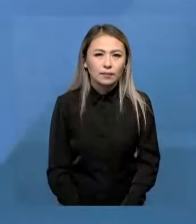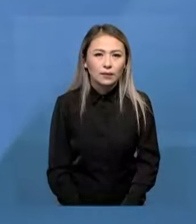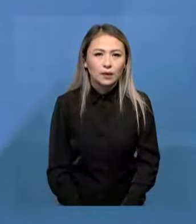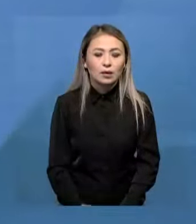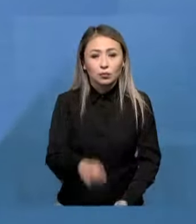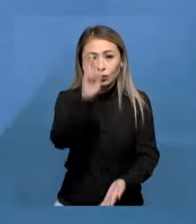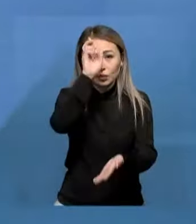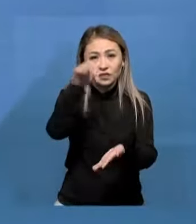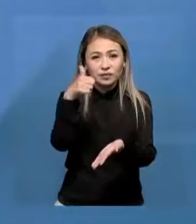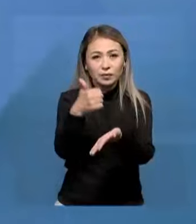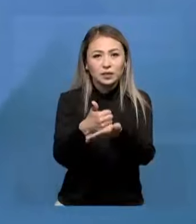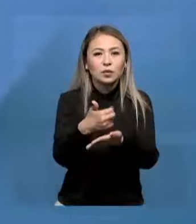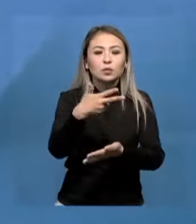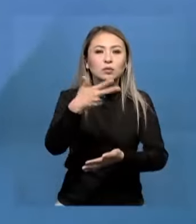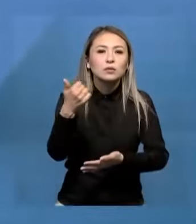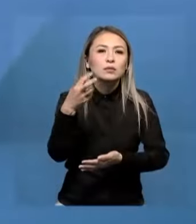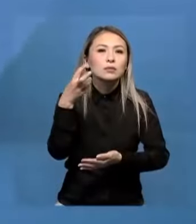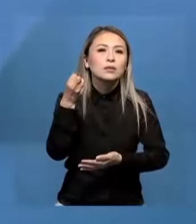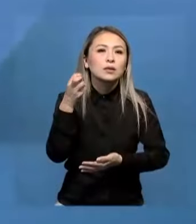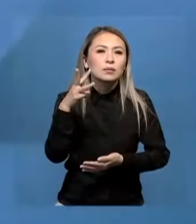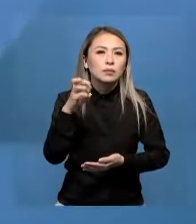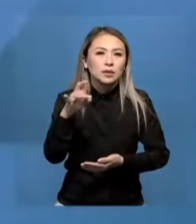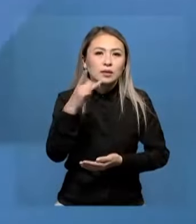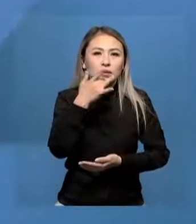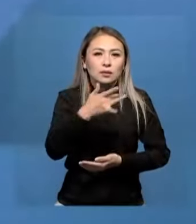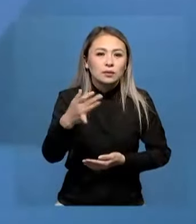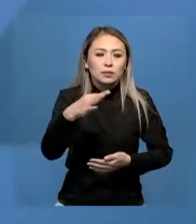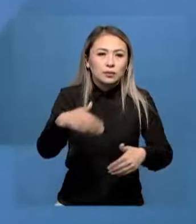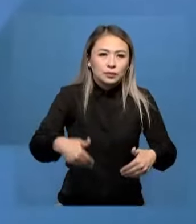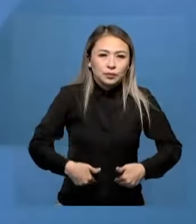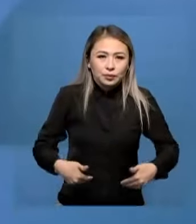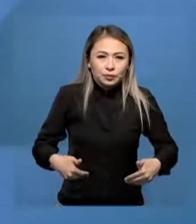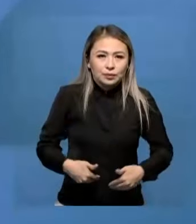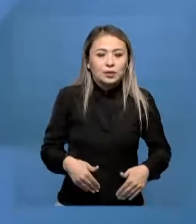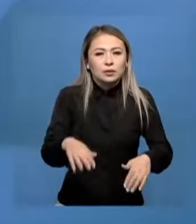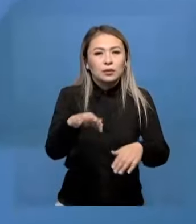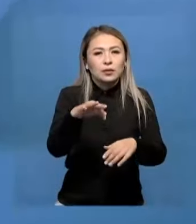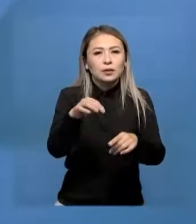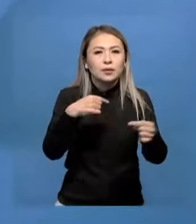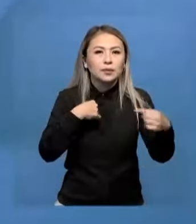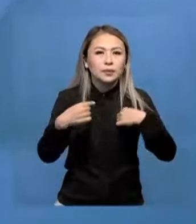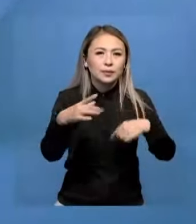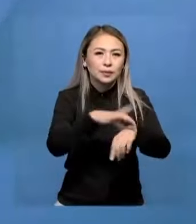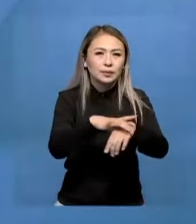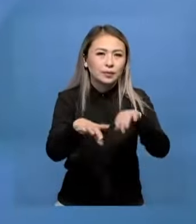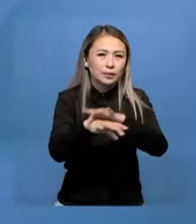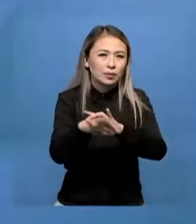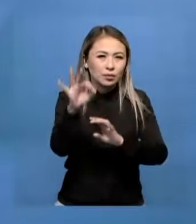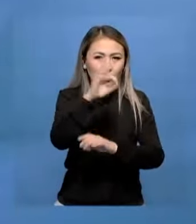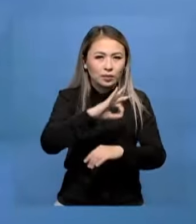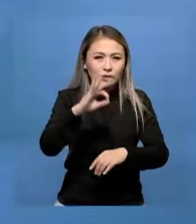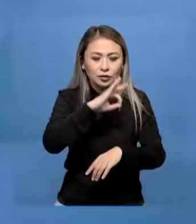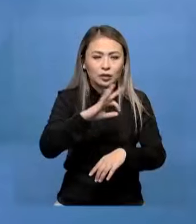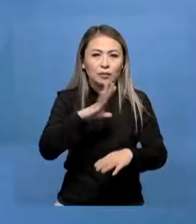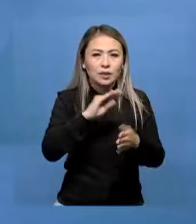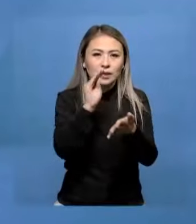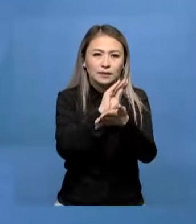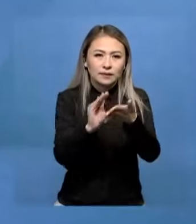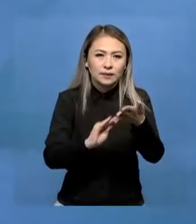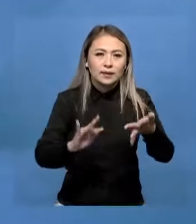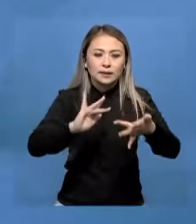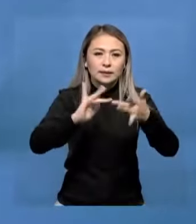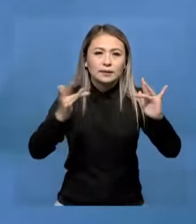Мемлекет башысы 31-ші мамыр саяси қоғын сүргін және ашаршыл құрбандарын ескел өкі нөрі әлеметтік желдегі парақшасында